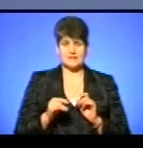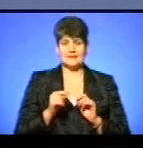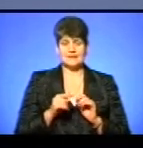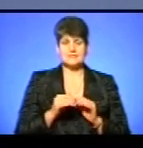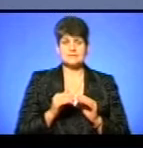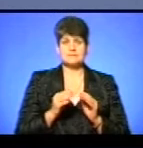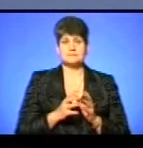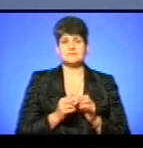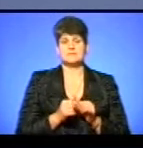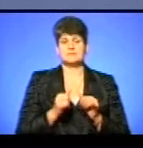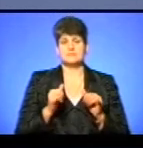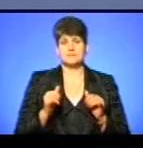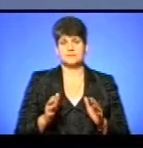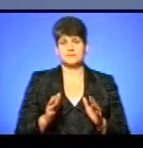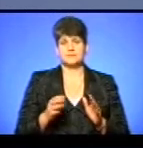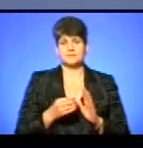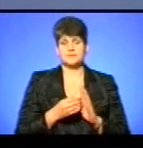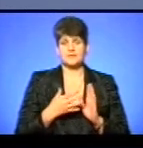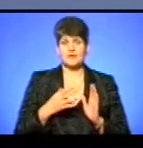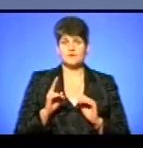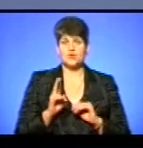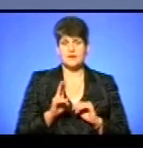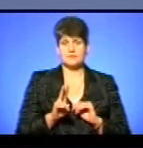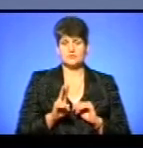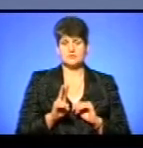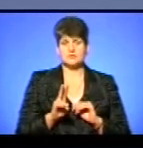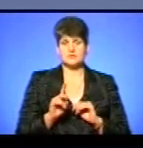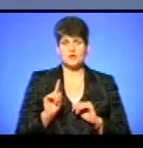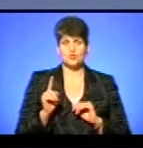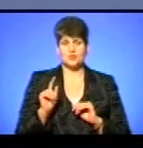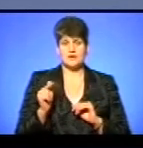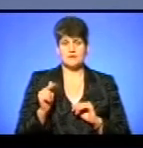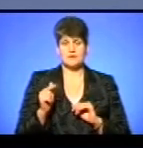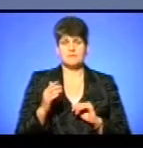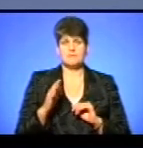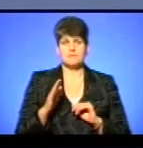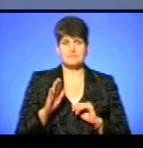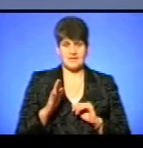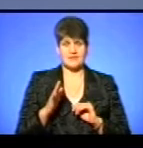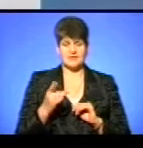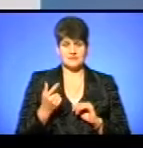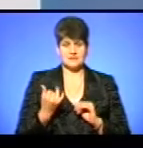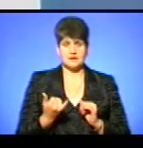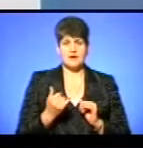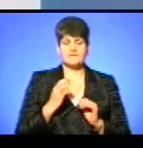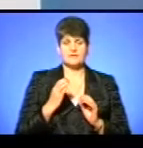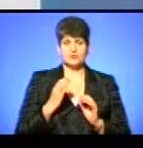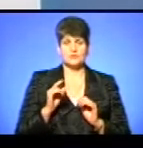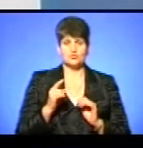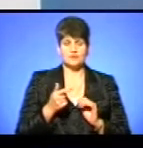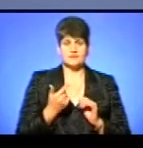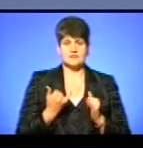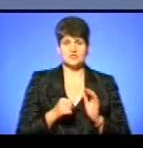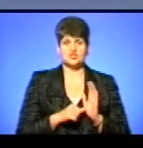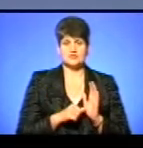зріст тариф в тролейбусах на 1 гривню 5 гривень і в автобусах на 1 гривню 6